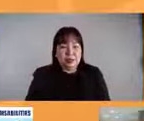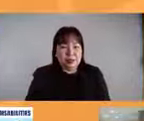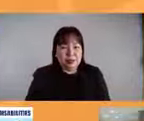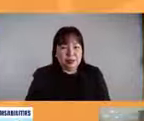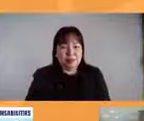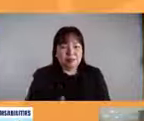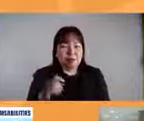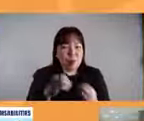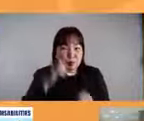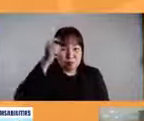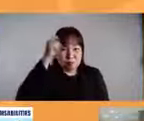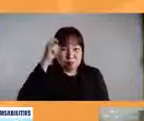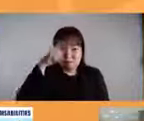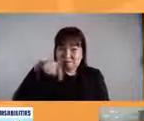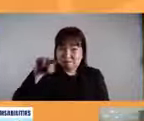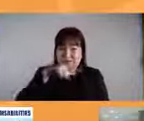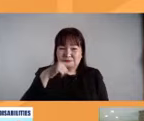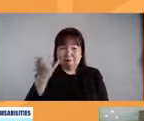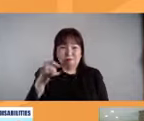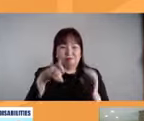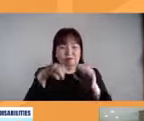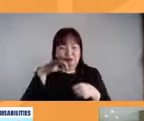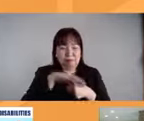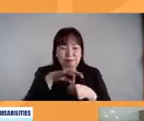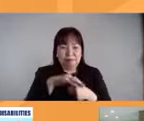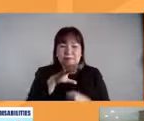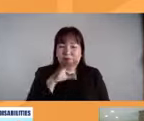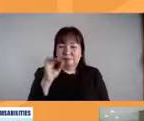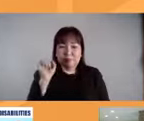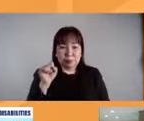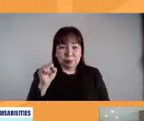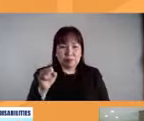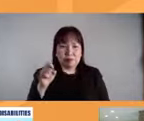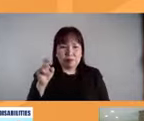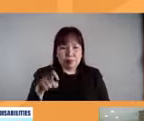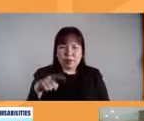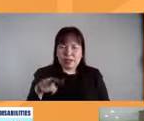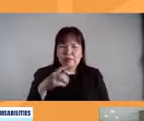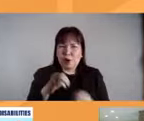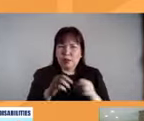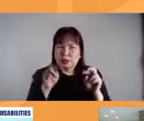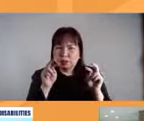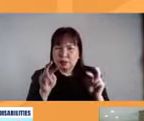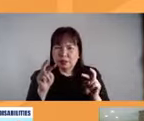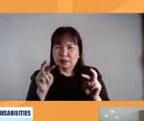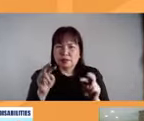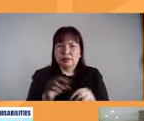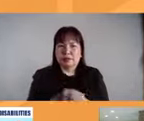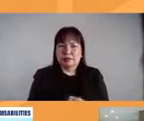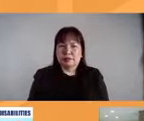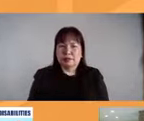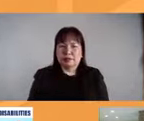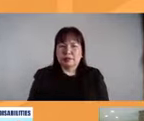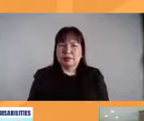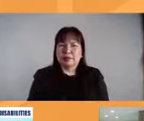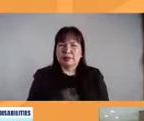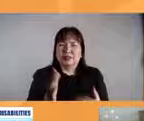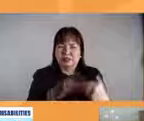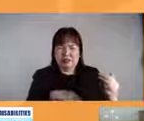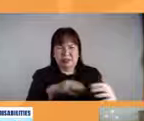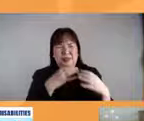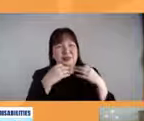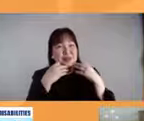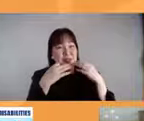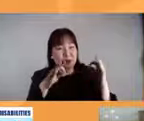wiser na tayo ngayong election at sana doon natin mas tignan kaysa doon sa ano yung ningning ng pangalan